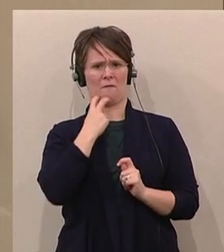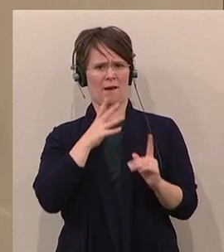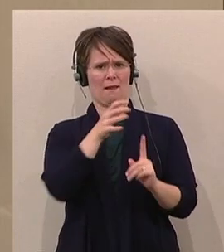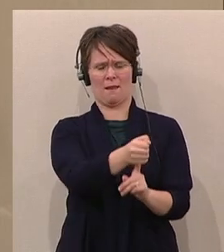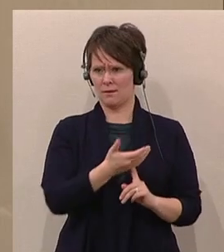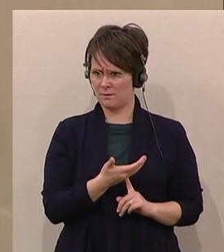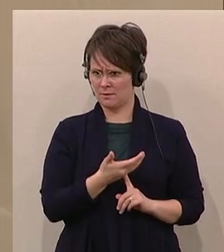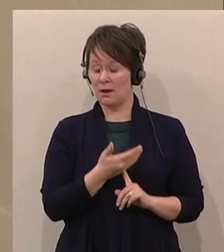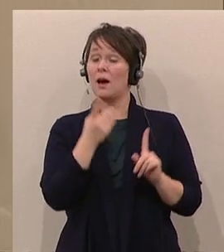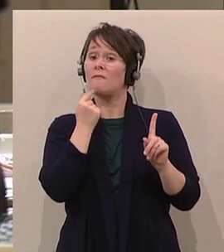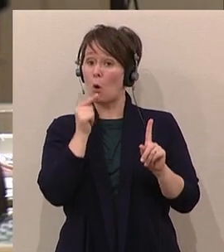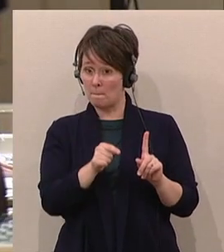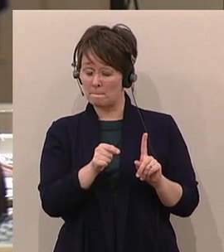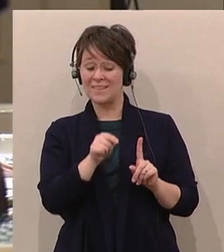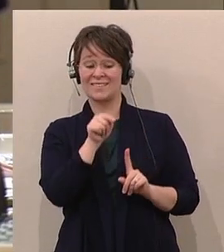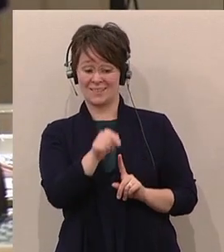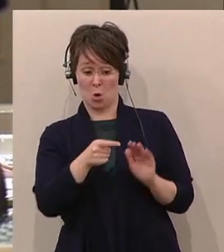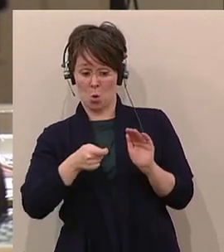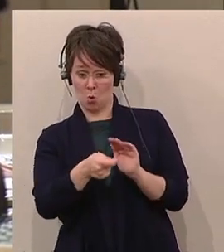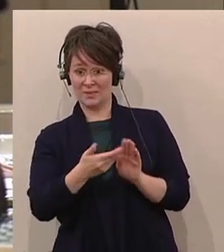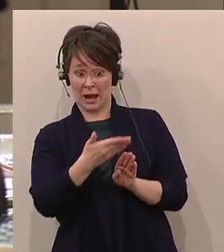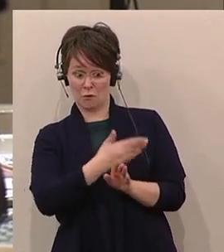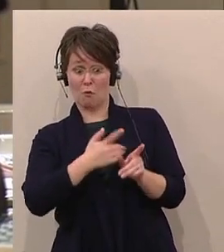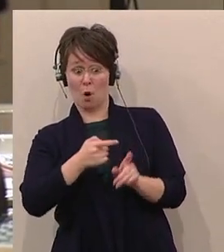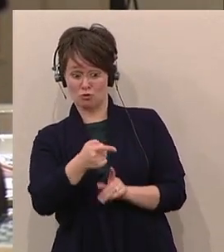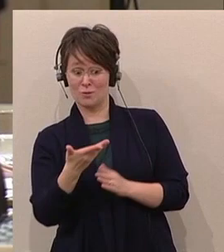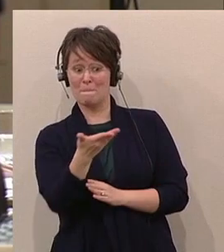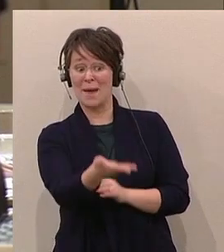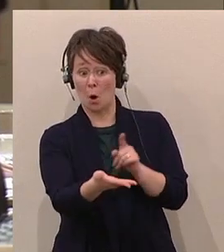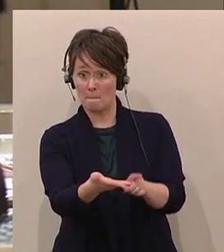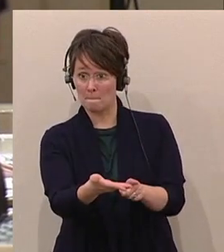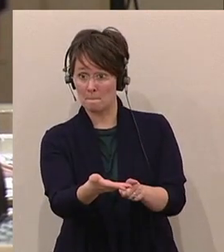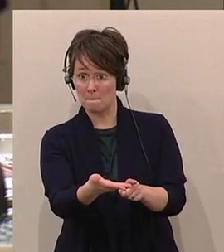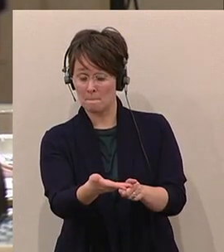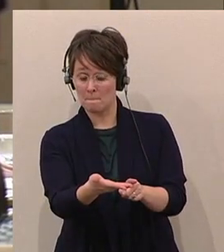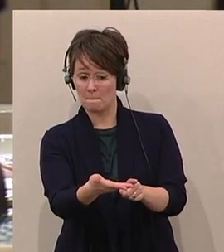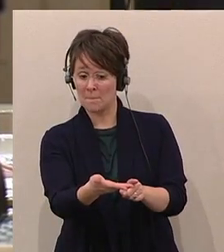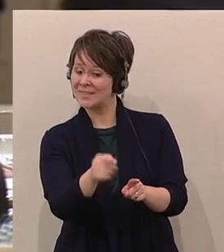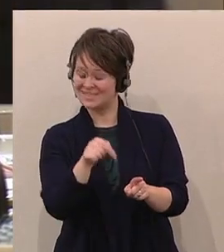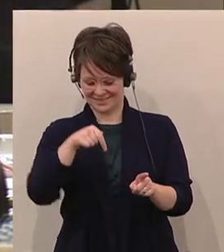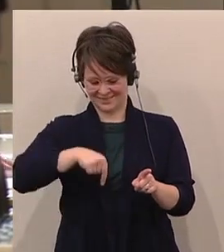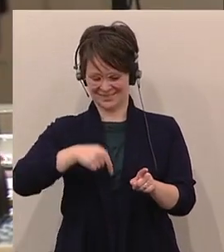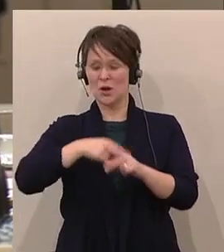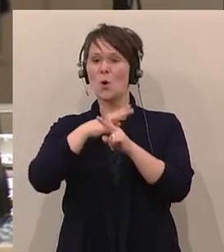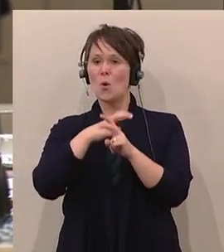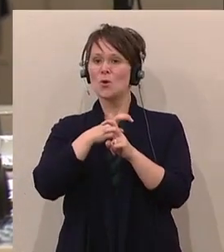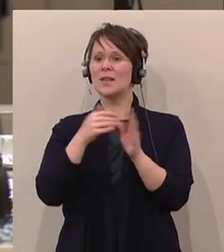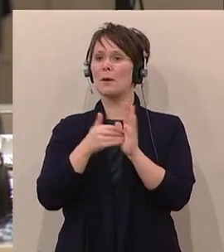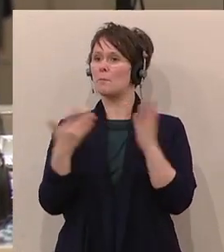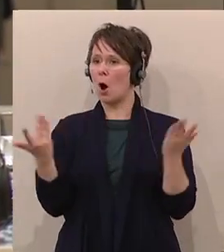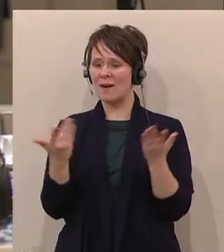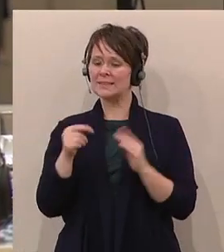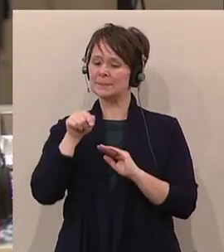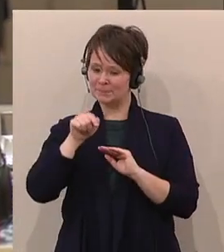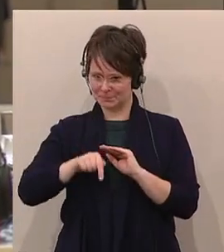Unterhaltsvorschuss überhaupt bekommen zu können, benötigt man hier in Österreich einen vollstreckbaren Exekutionstitel.